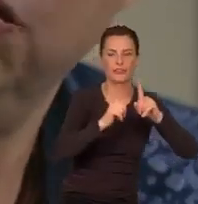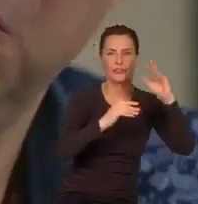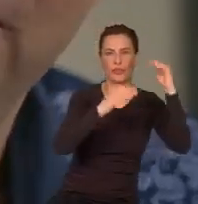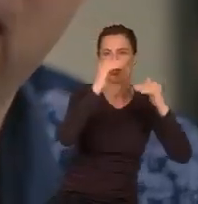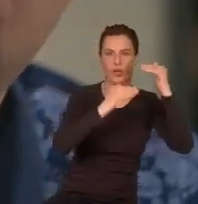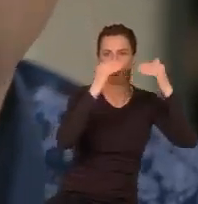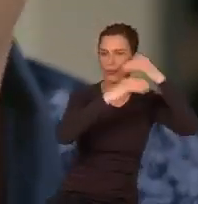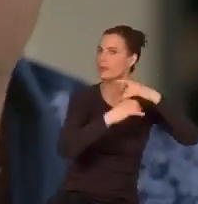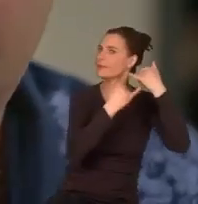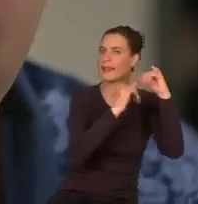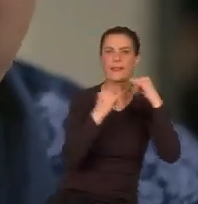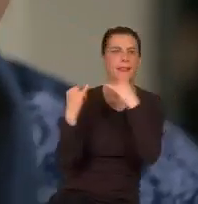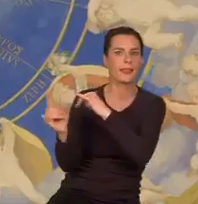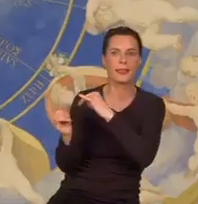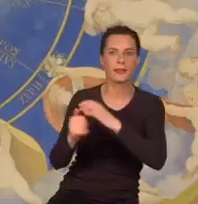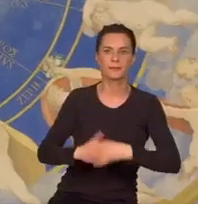wtedy 11 marca.